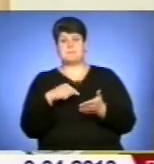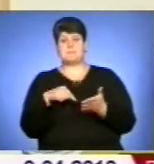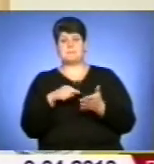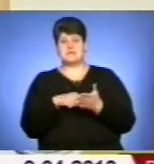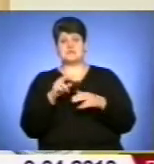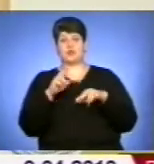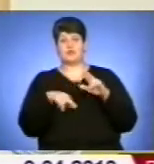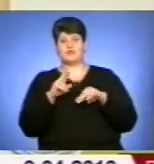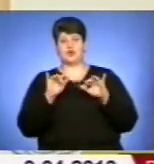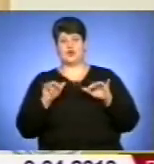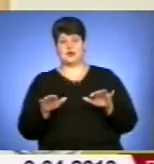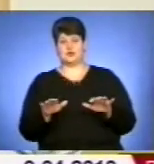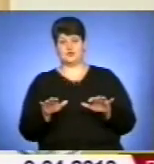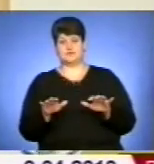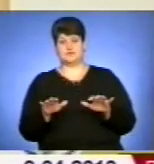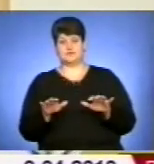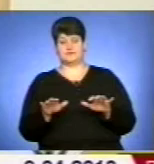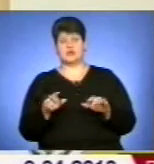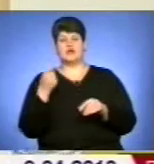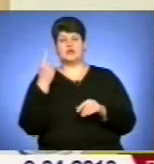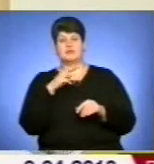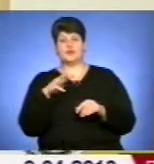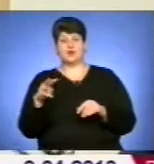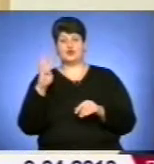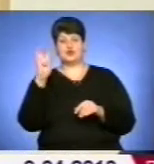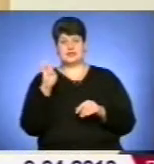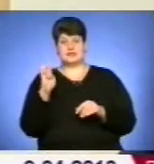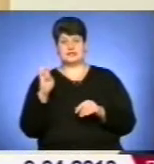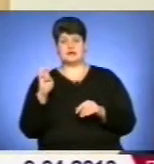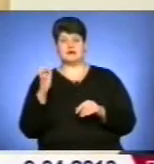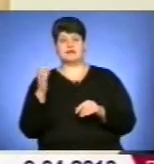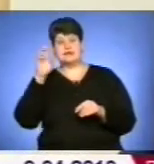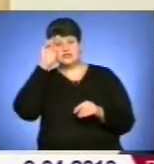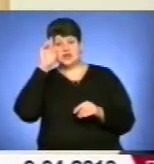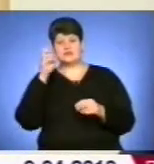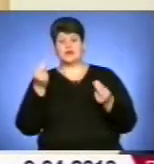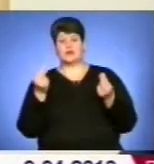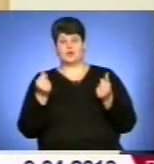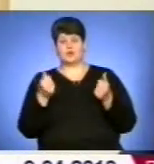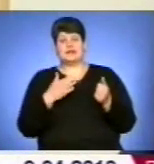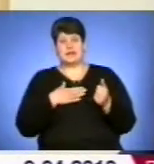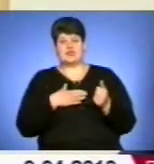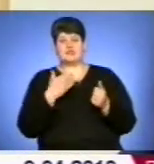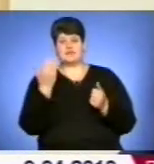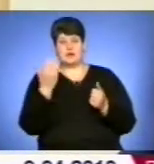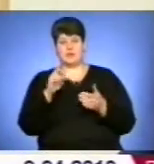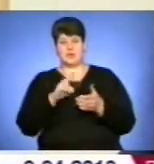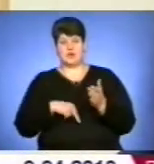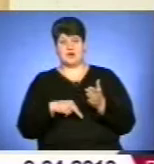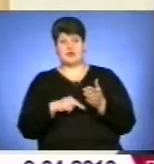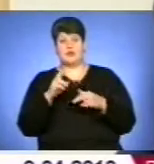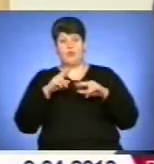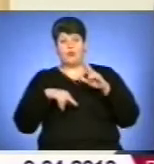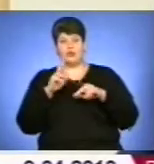містобудівною діяльністю. Мільйон 400 закопано державних коштів, тобто наших з вами податків, і